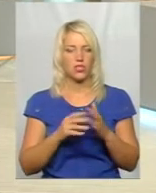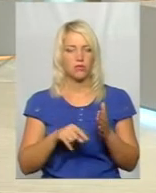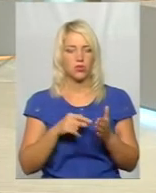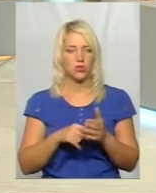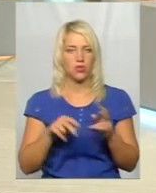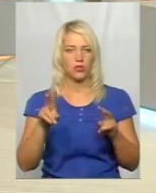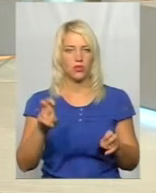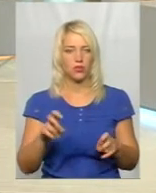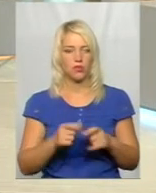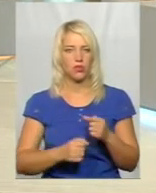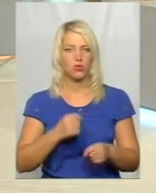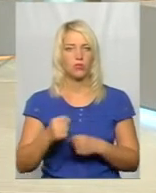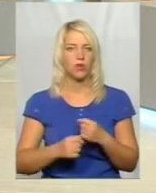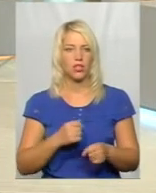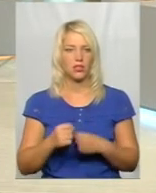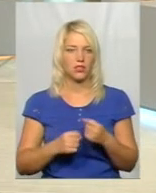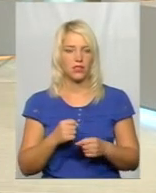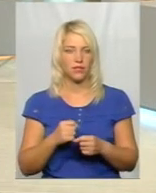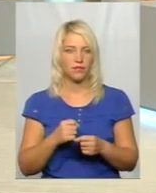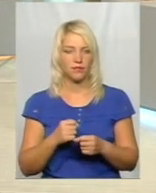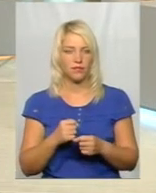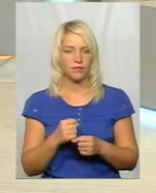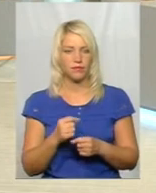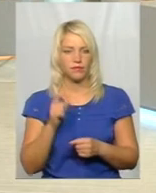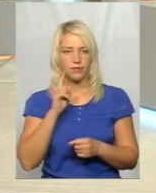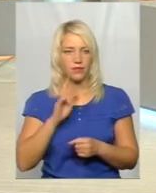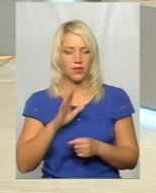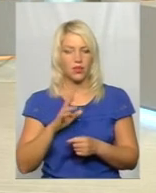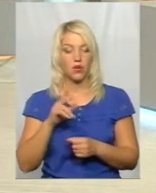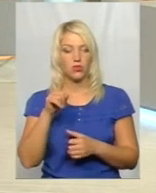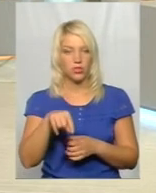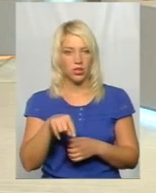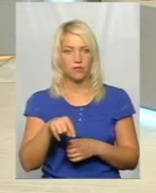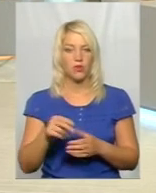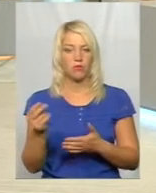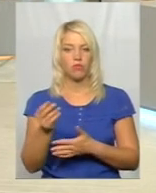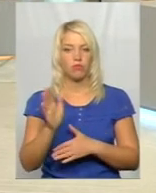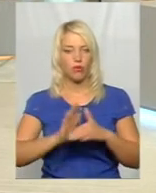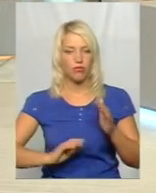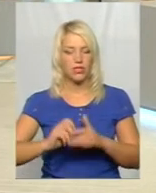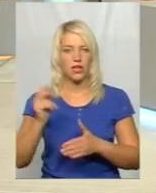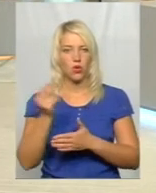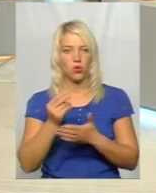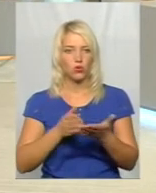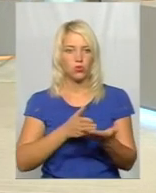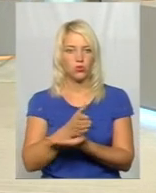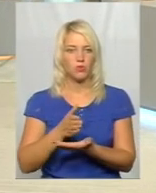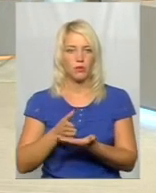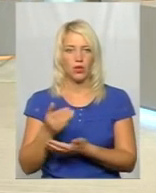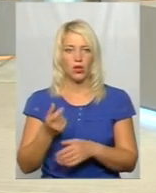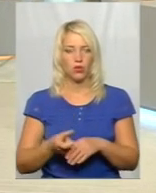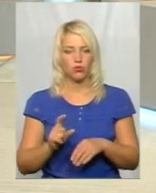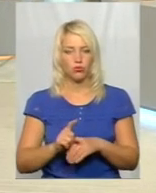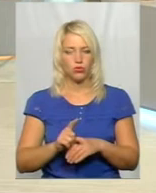типу. І добиратися. Хоча професії художнього спрямування дуже популярні